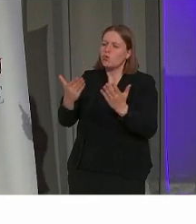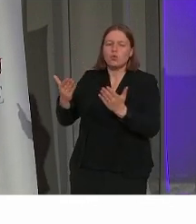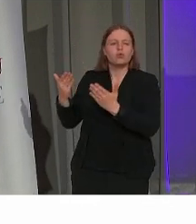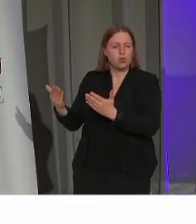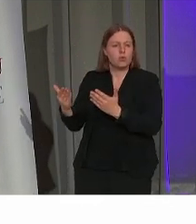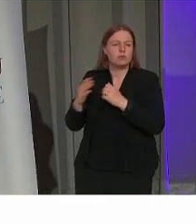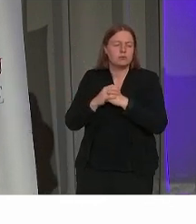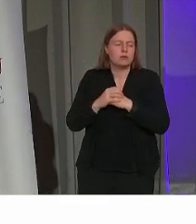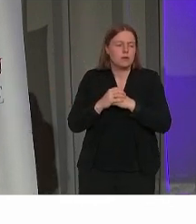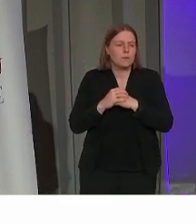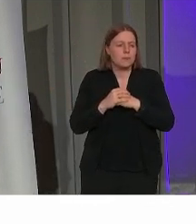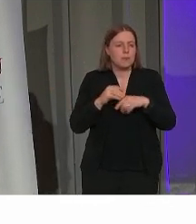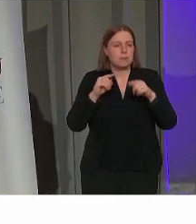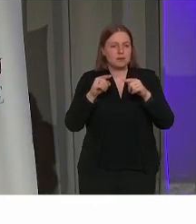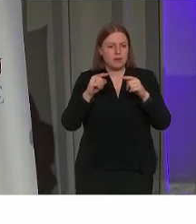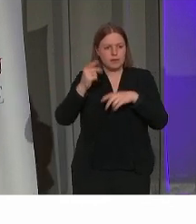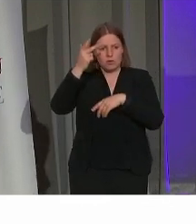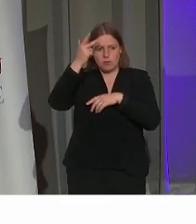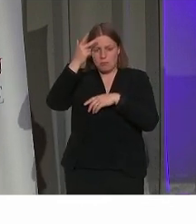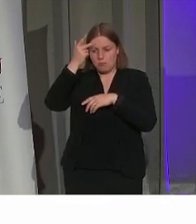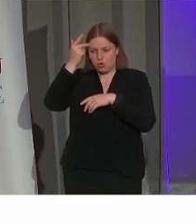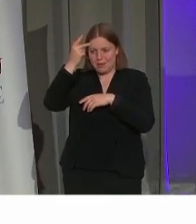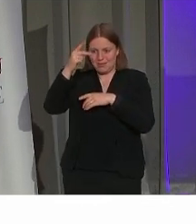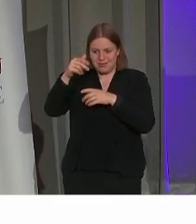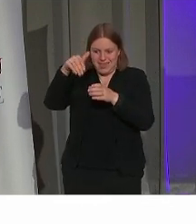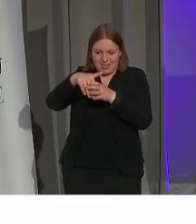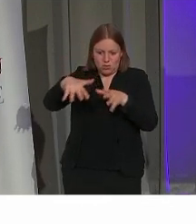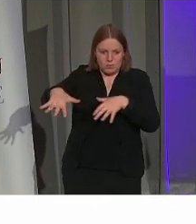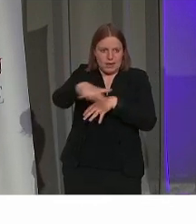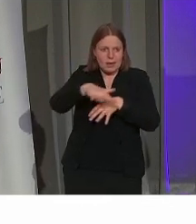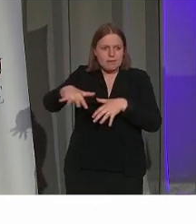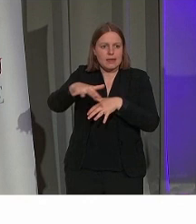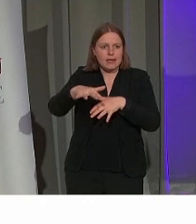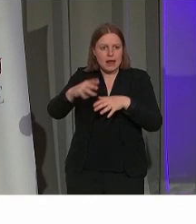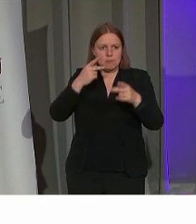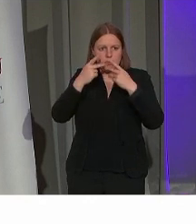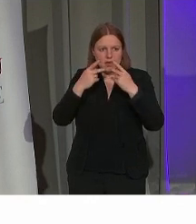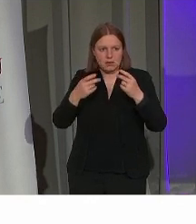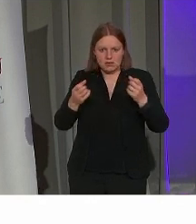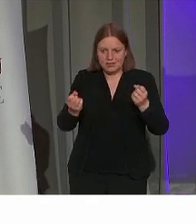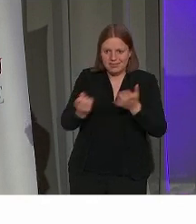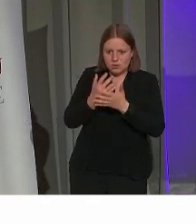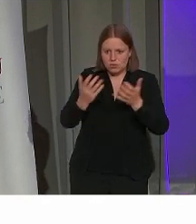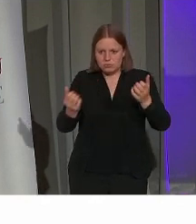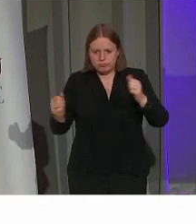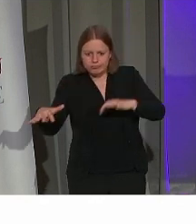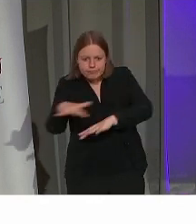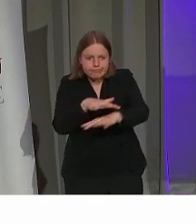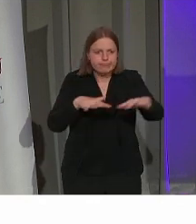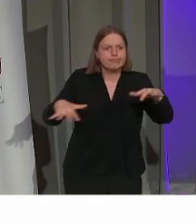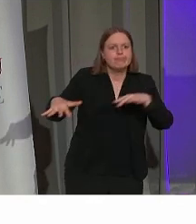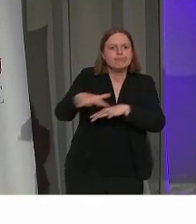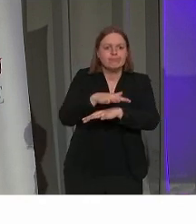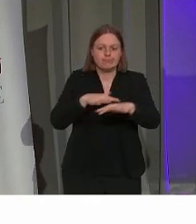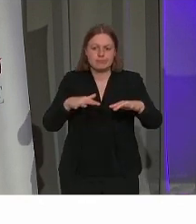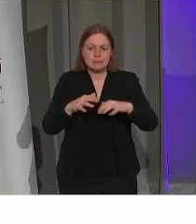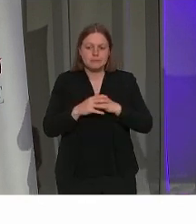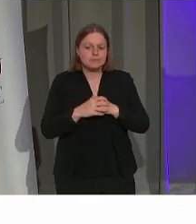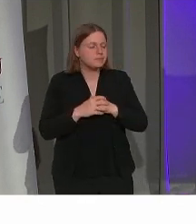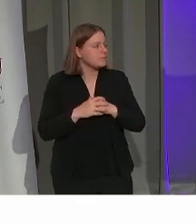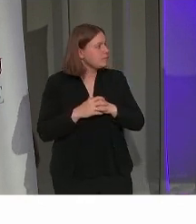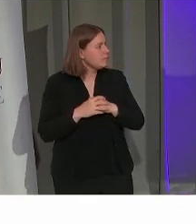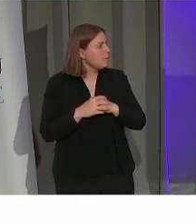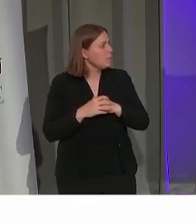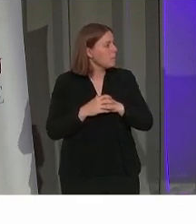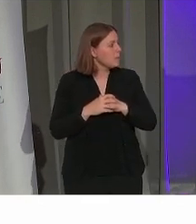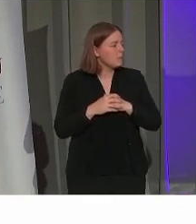Dus dat monument is ingebed in zijn omgeving en daar proberen we een nieuwe dynamiek rond te genereren. Nu, lange inleiding vooral om